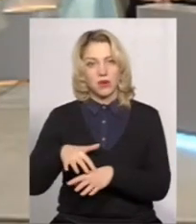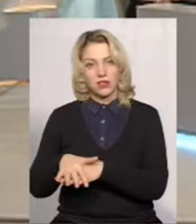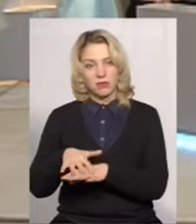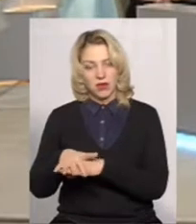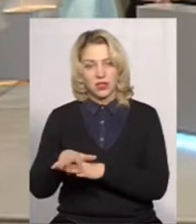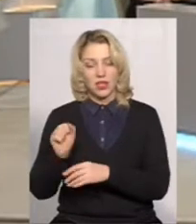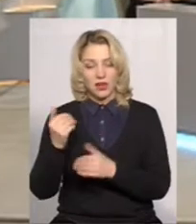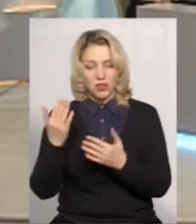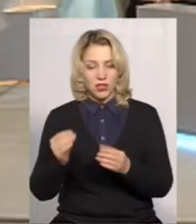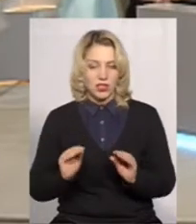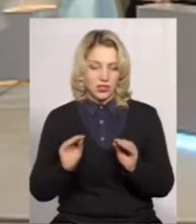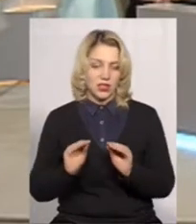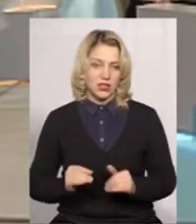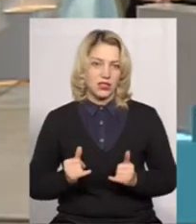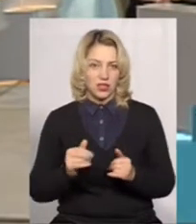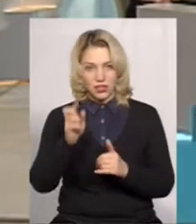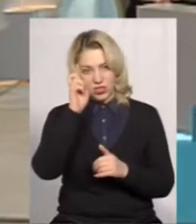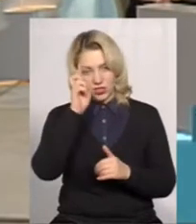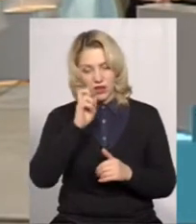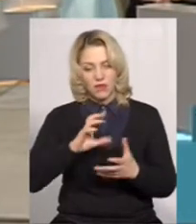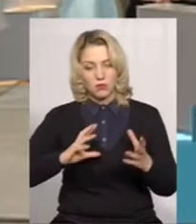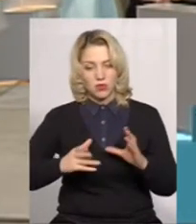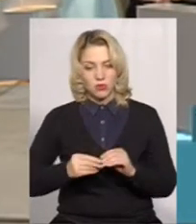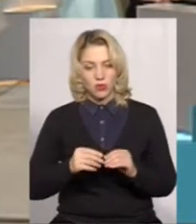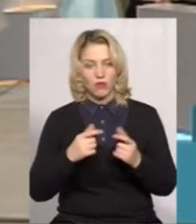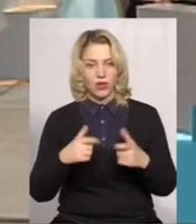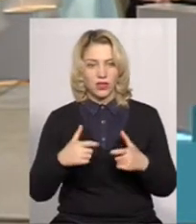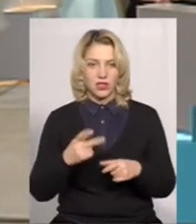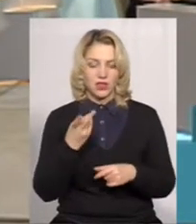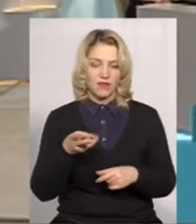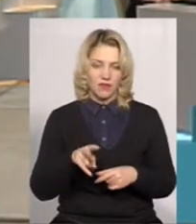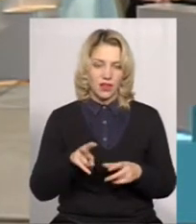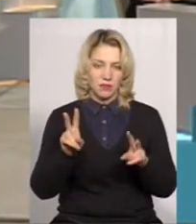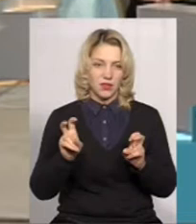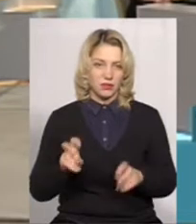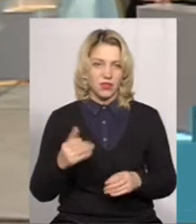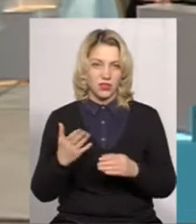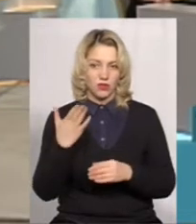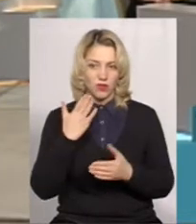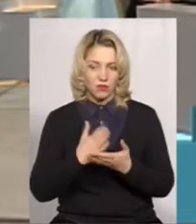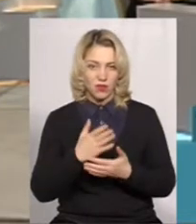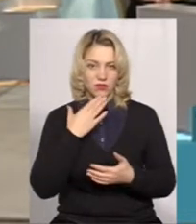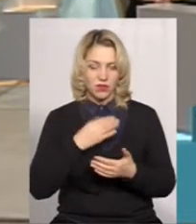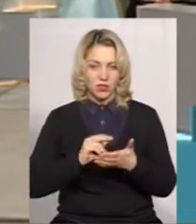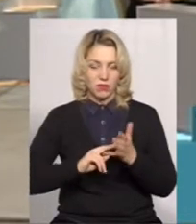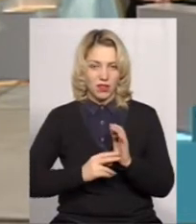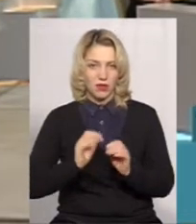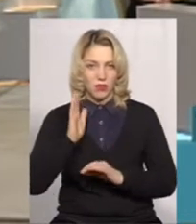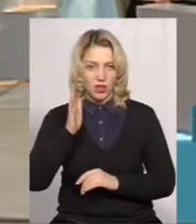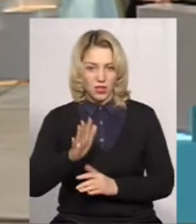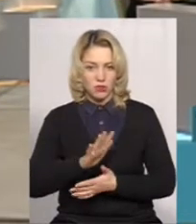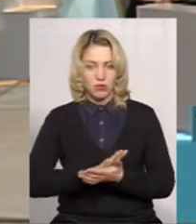складають для державної підсумкової атестації два предмета. Ну, якщо вони мають в своїх планах подальше